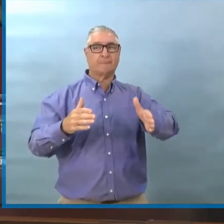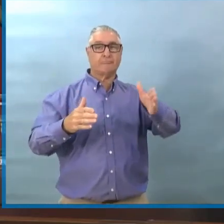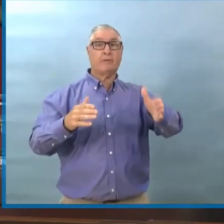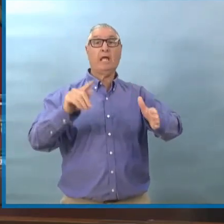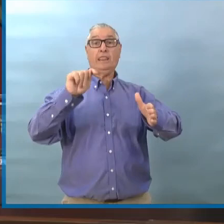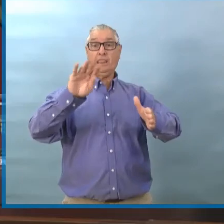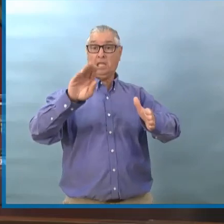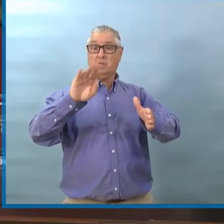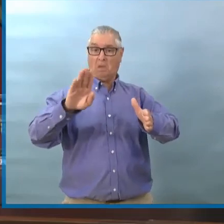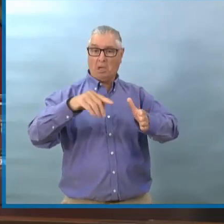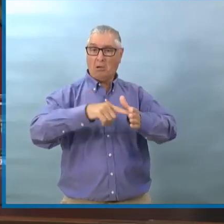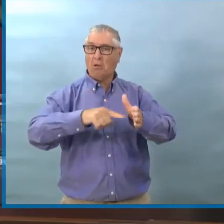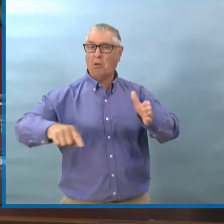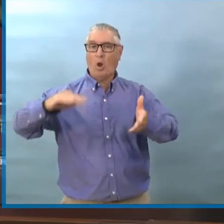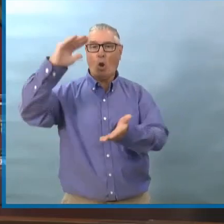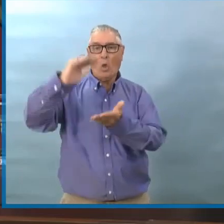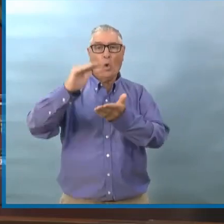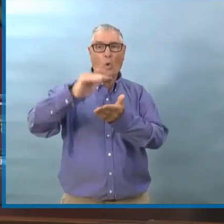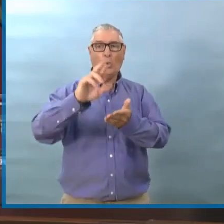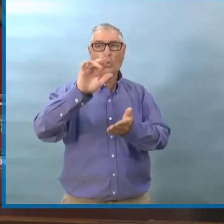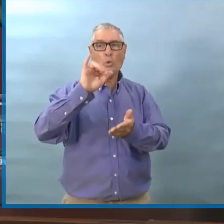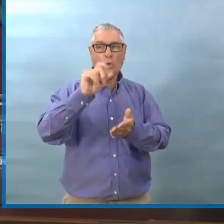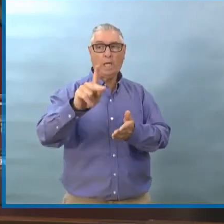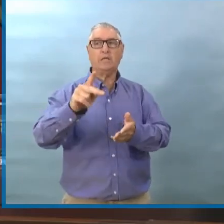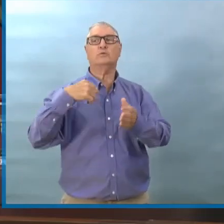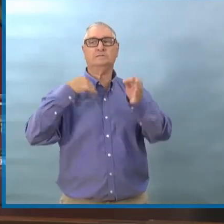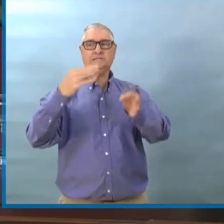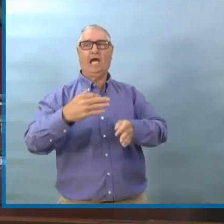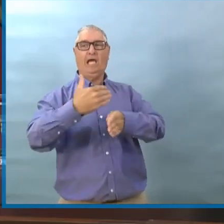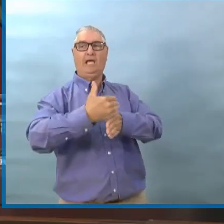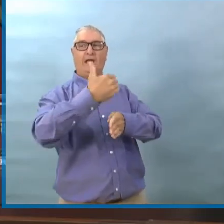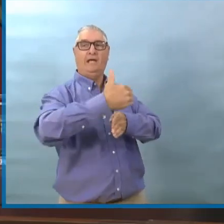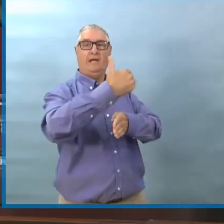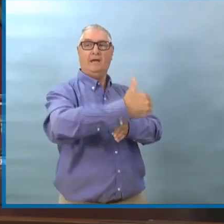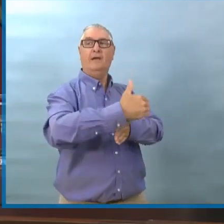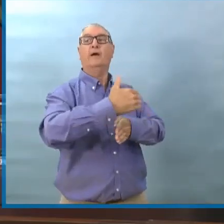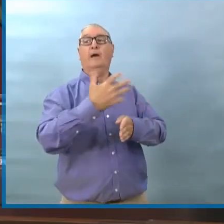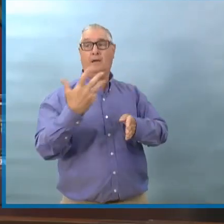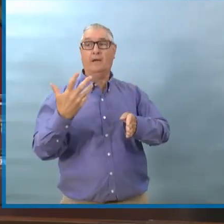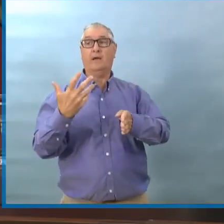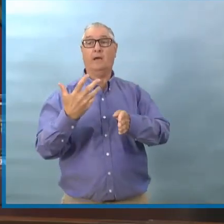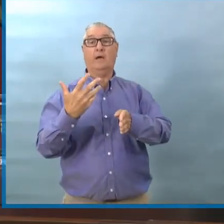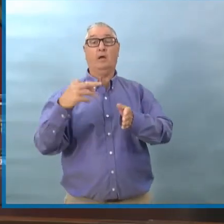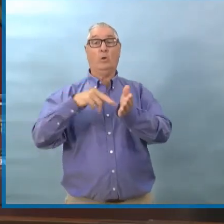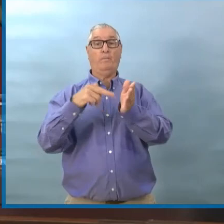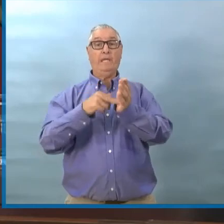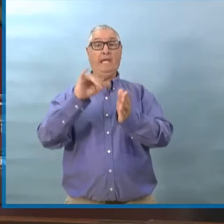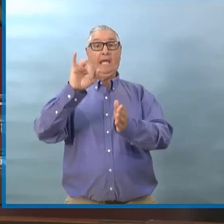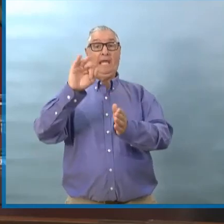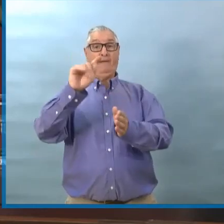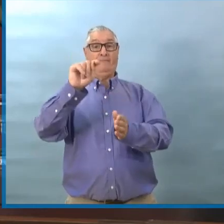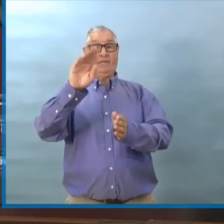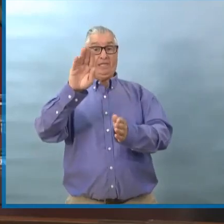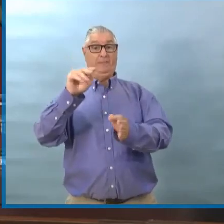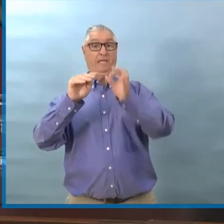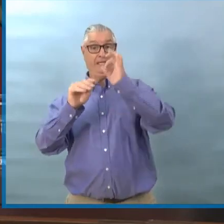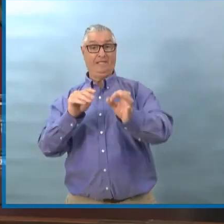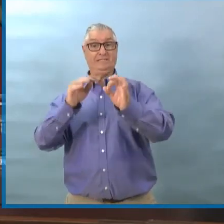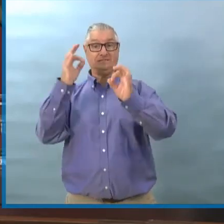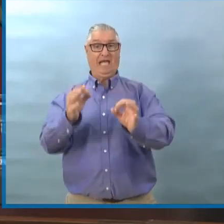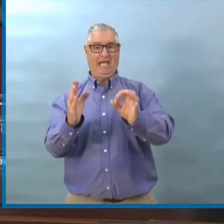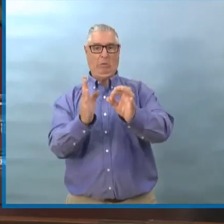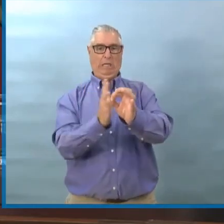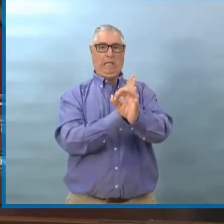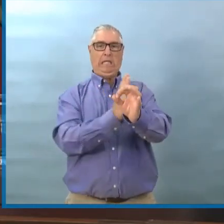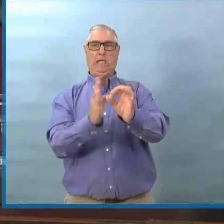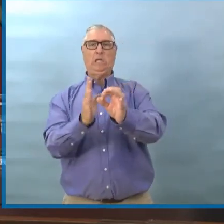endroits comme à Thunder Bay, on avait des questions comme est-ce que c'est le centre-ville, le Thunder Bay ? Est-ce que c le point est, le point ouest